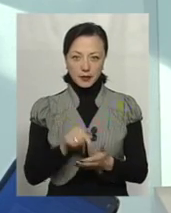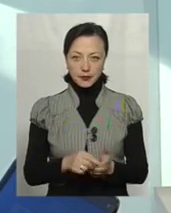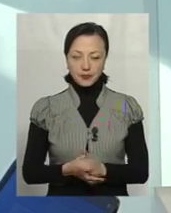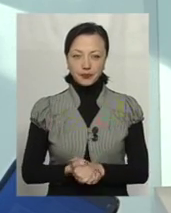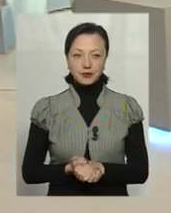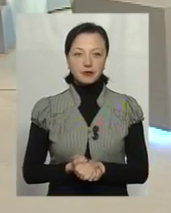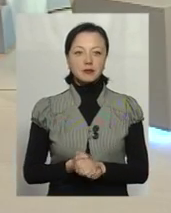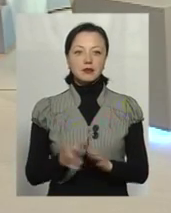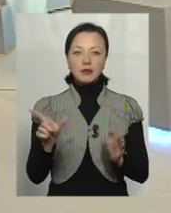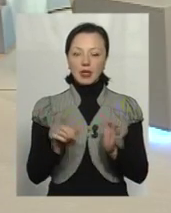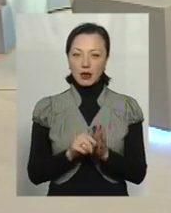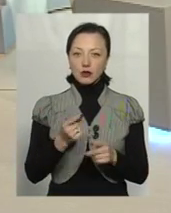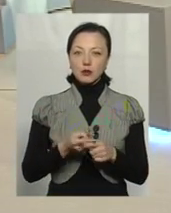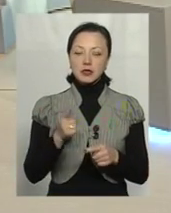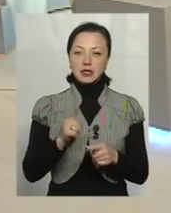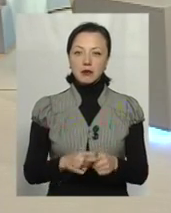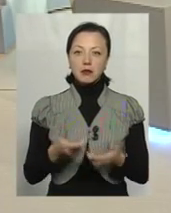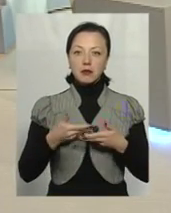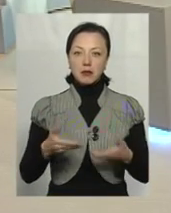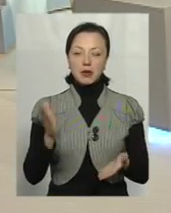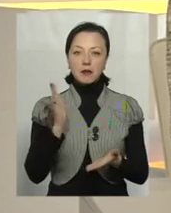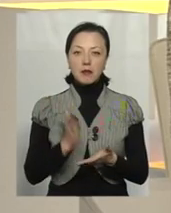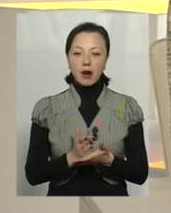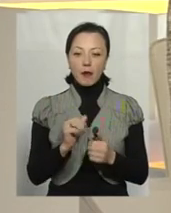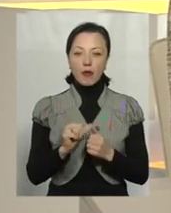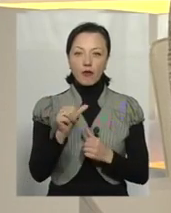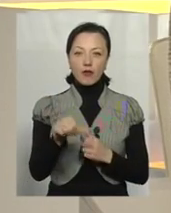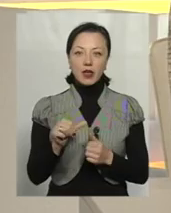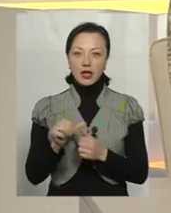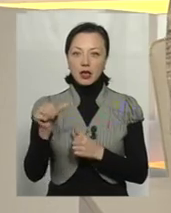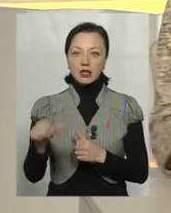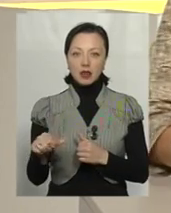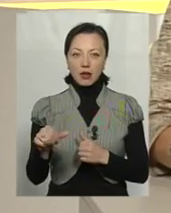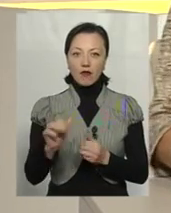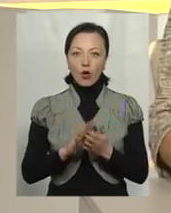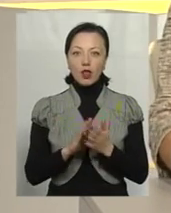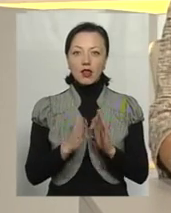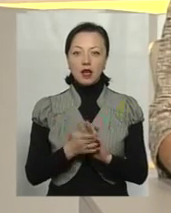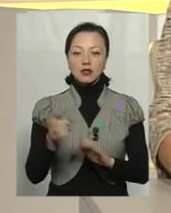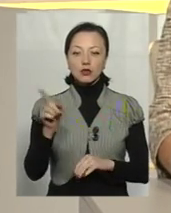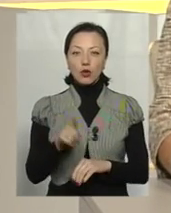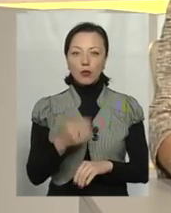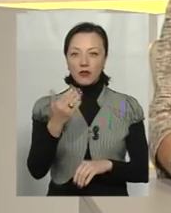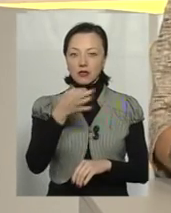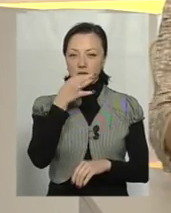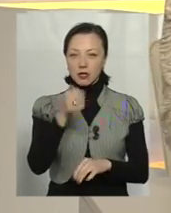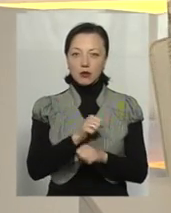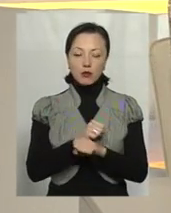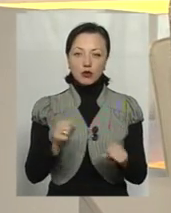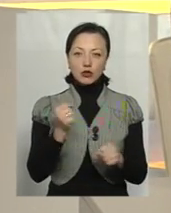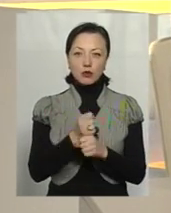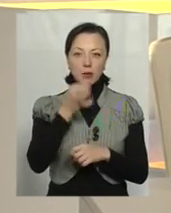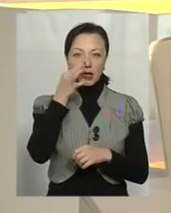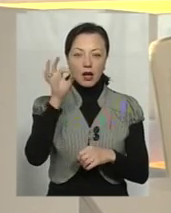А разом з тим ми маємо винятки в контексті, тому ви зазначили, що не можна зробити рай в